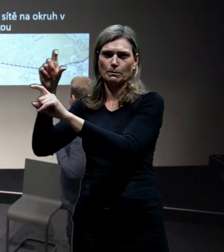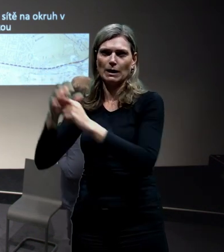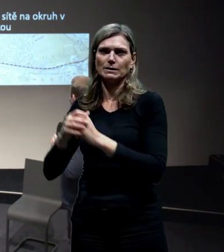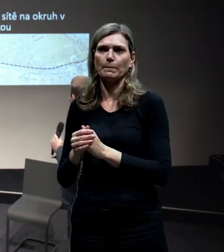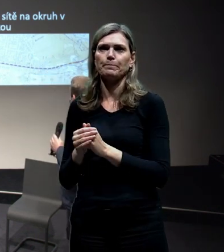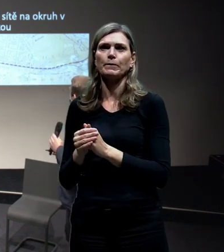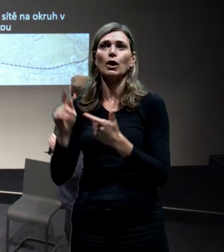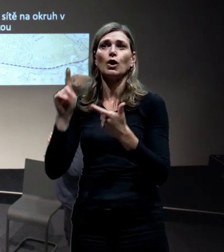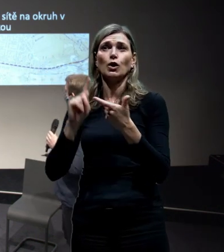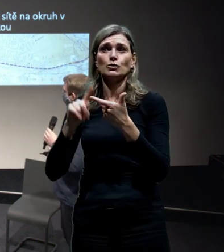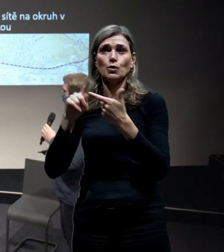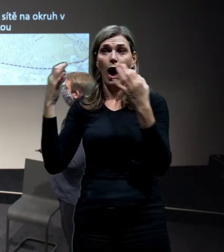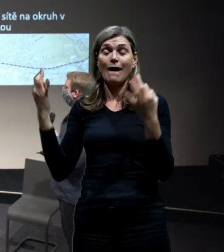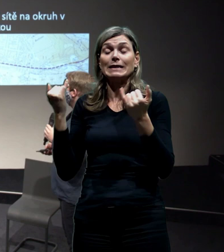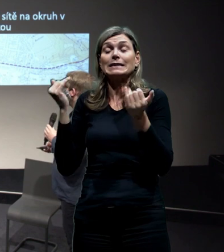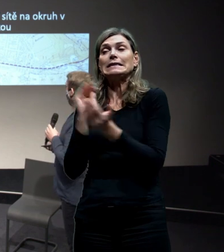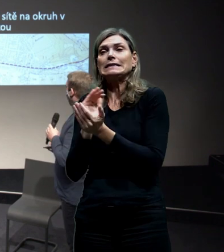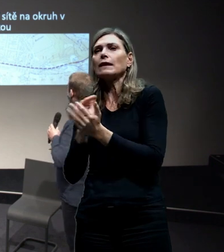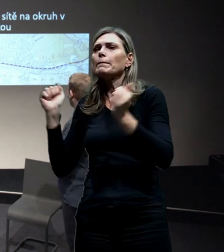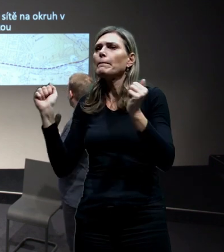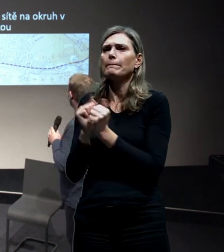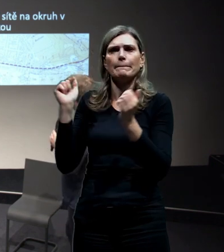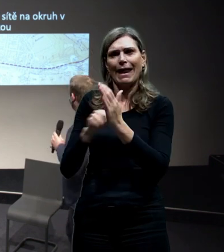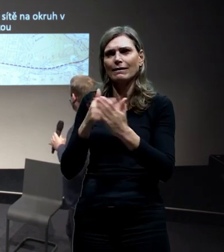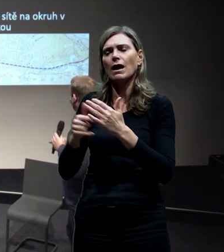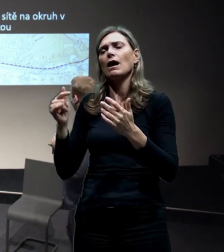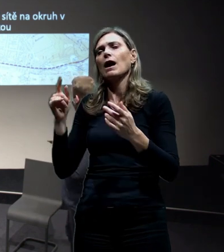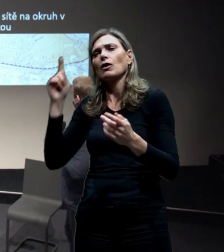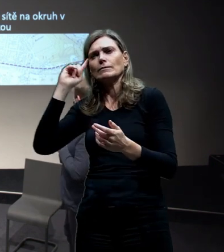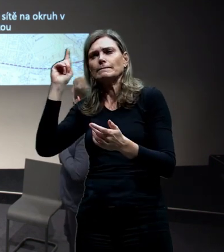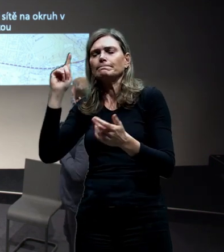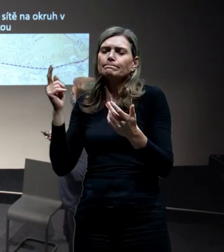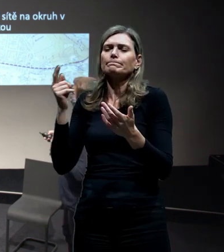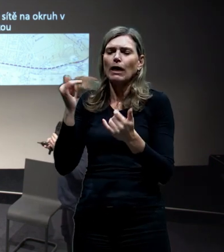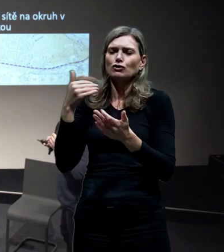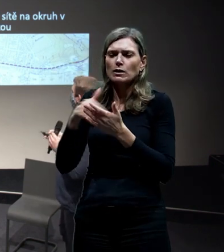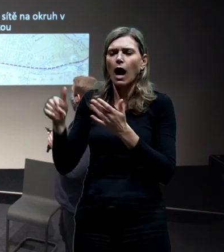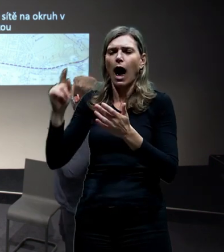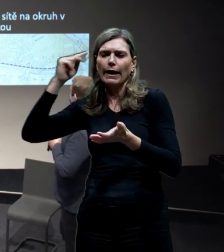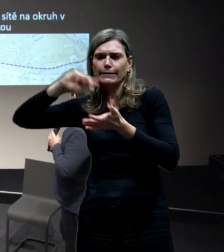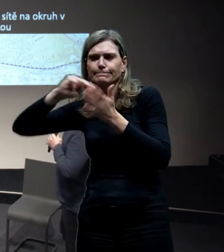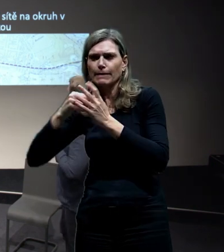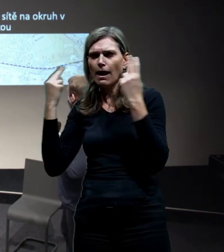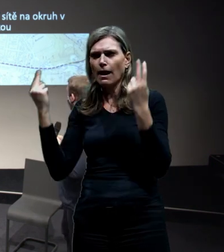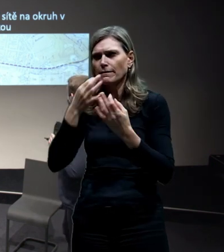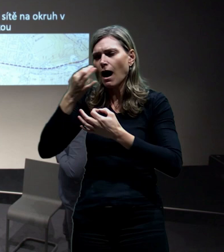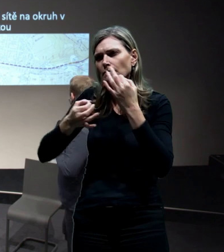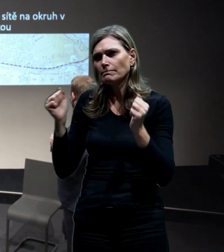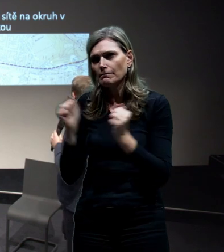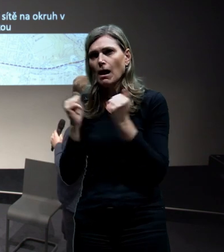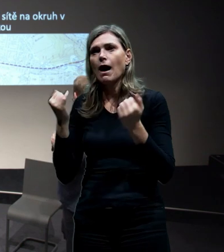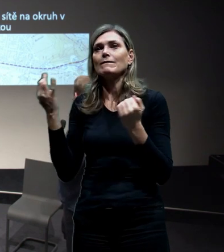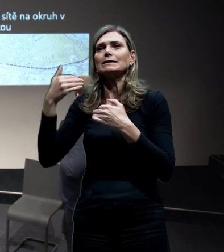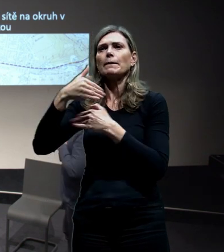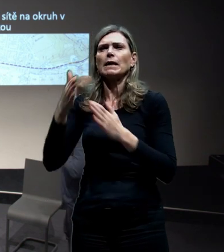která se prověřuje a není zatím, řekněme, technicky doprověřená, je námět městské části Praha